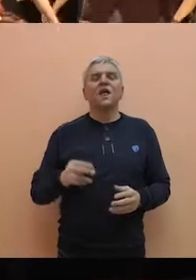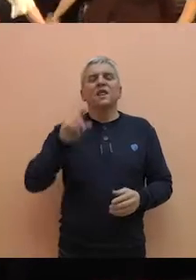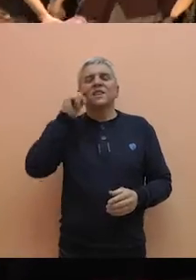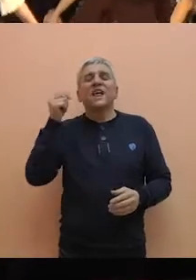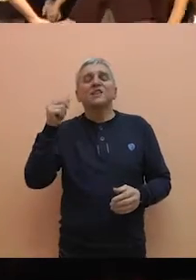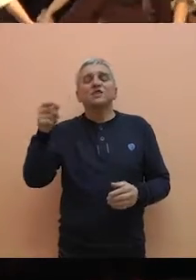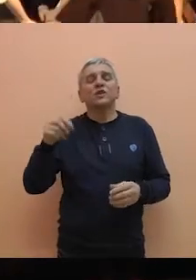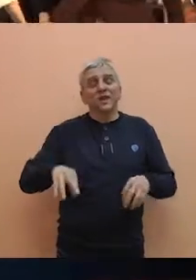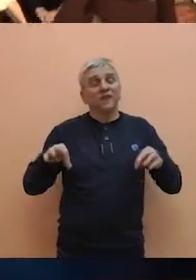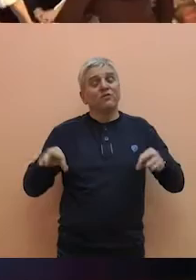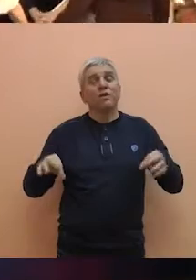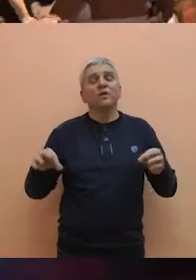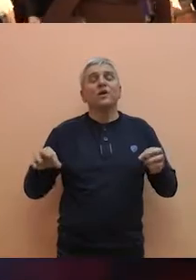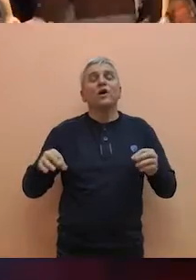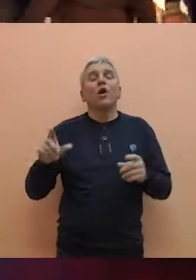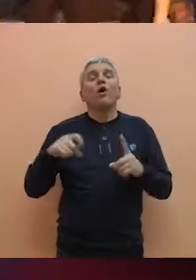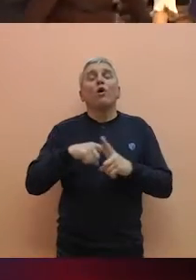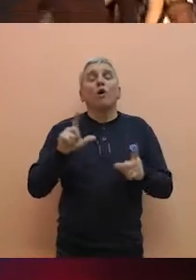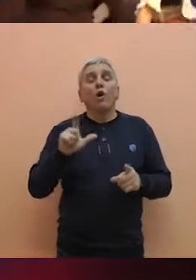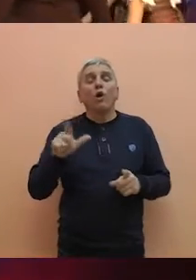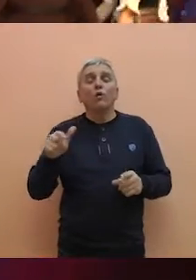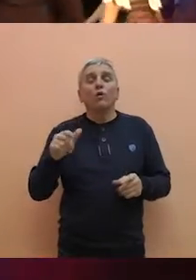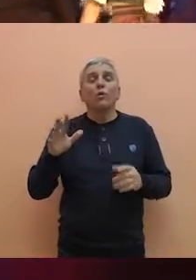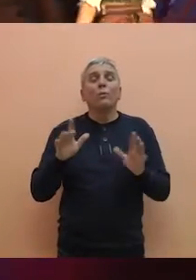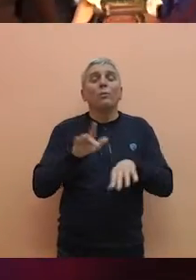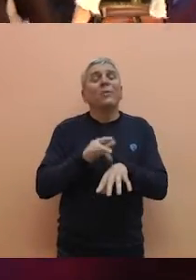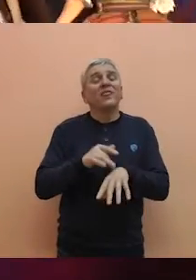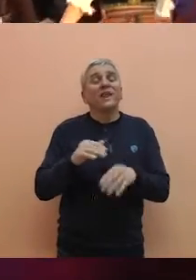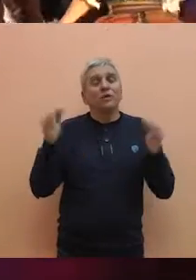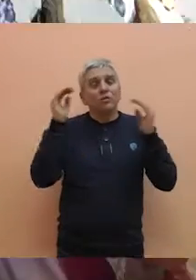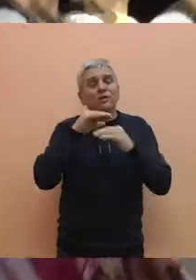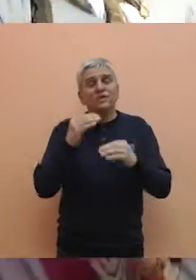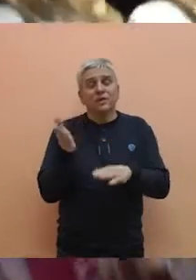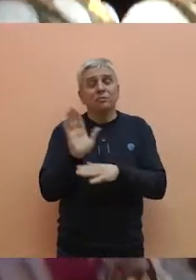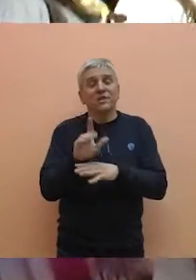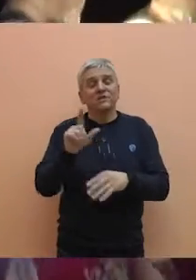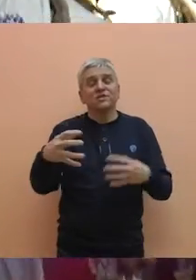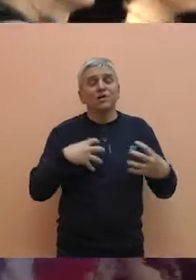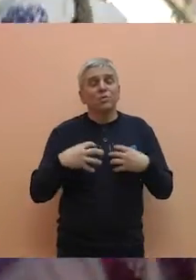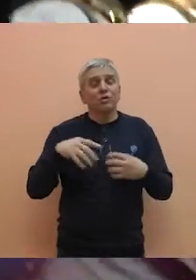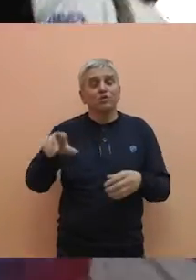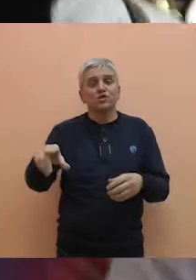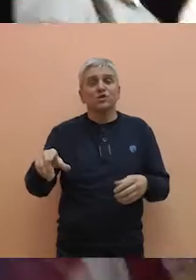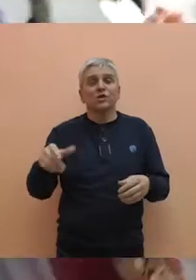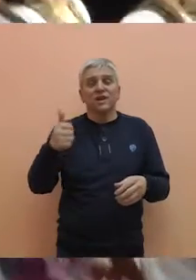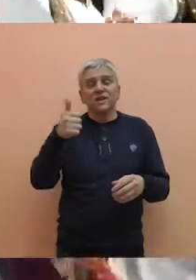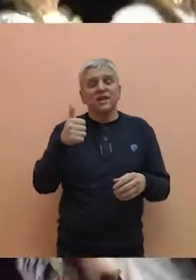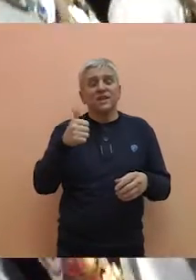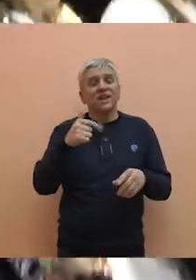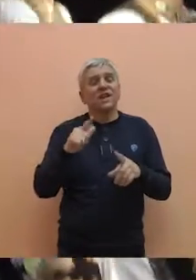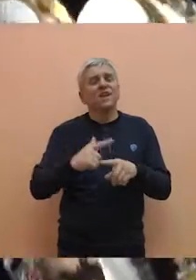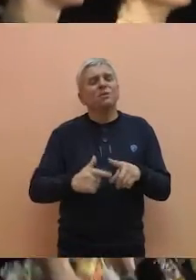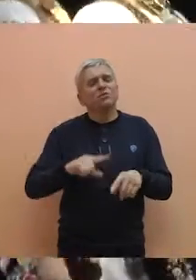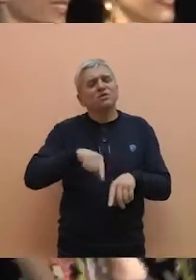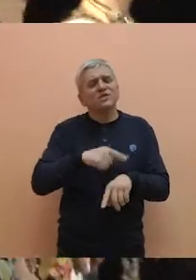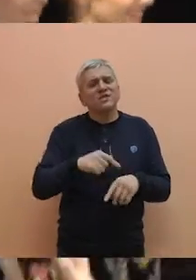Nacionalni ansambl narodnih igara i pesama Srbije Kolo u petak uveče nastupio je pred publikom u Bečeju. Tokom više od jednog i po